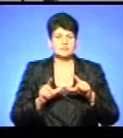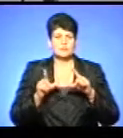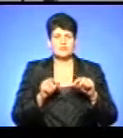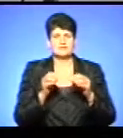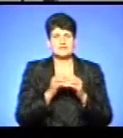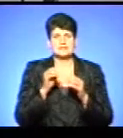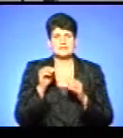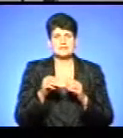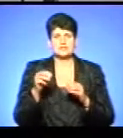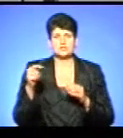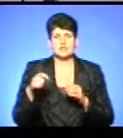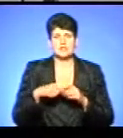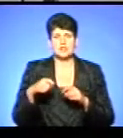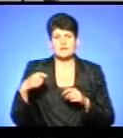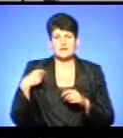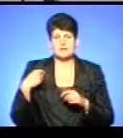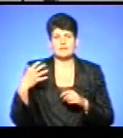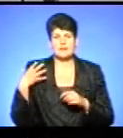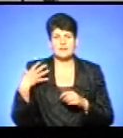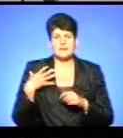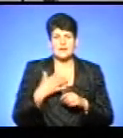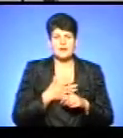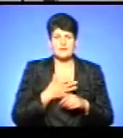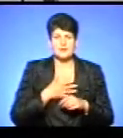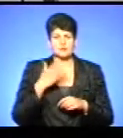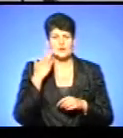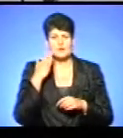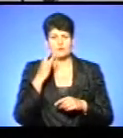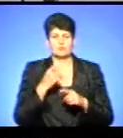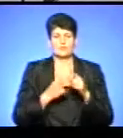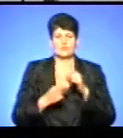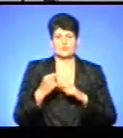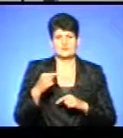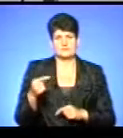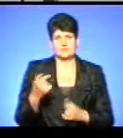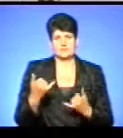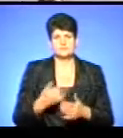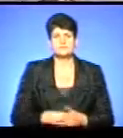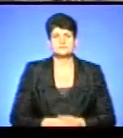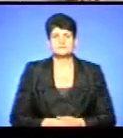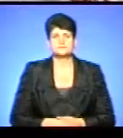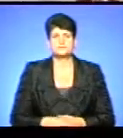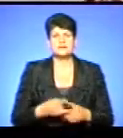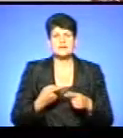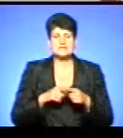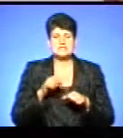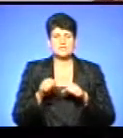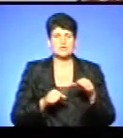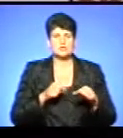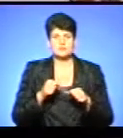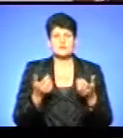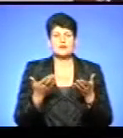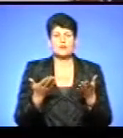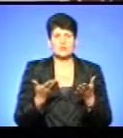кілометрів Канадою та Сполученими Штатами Америки, повернувся до Тернополя. Це велосипед, на якому